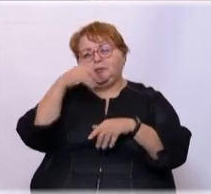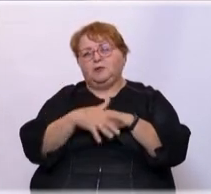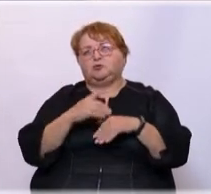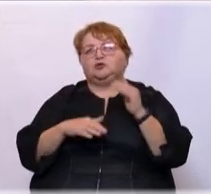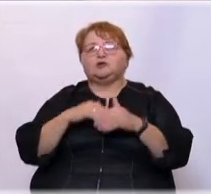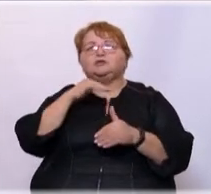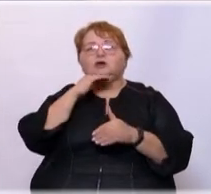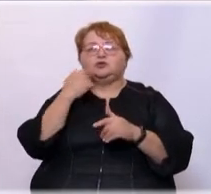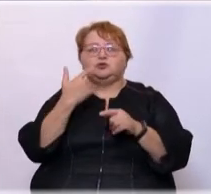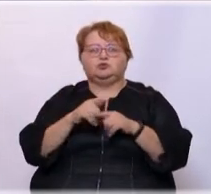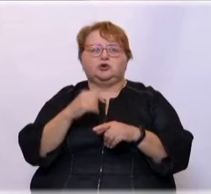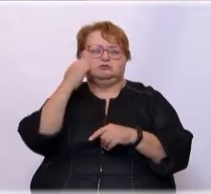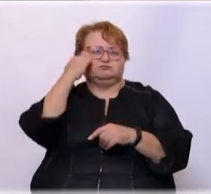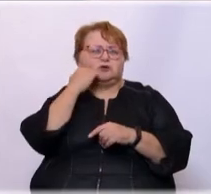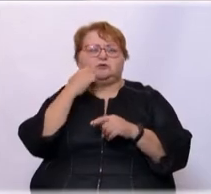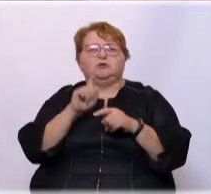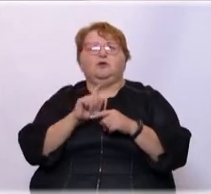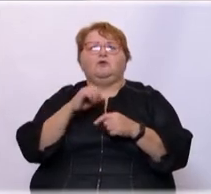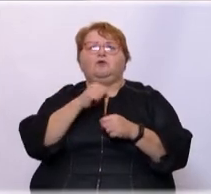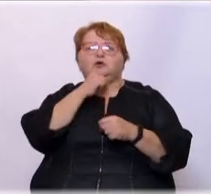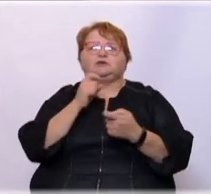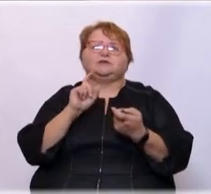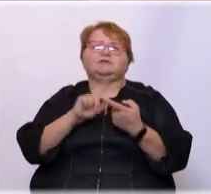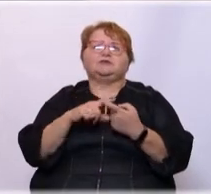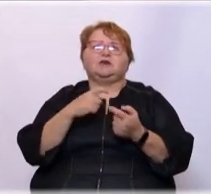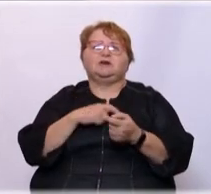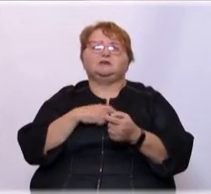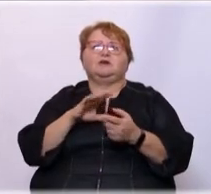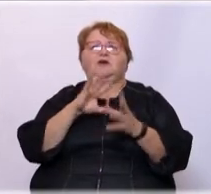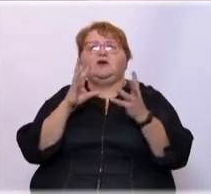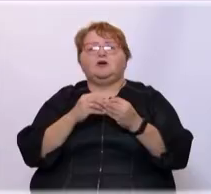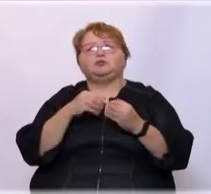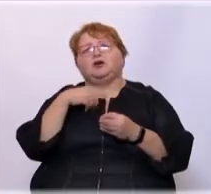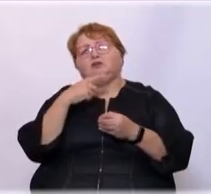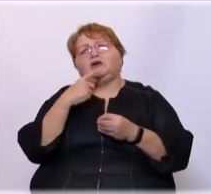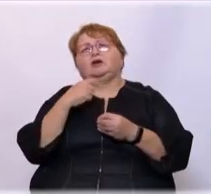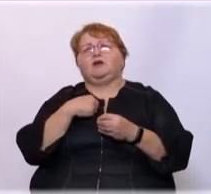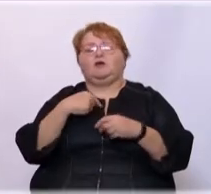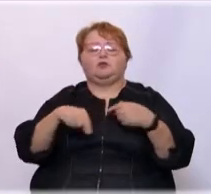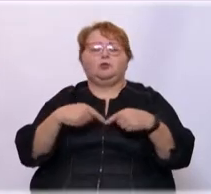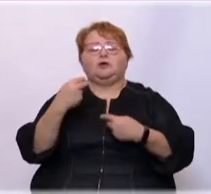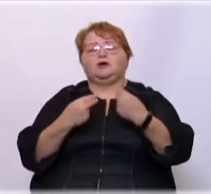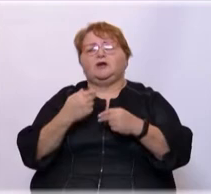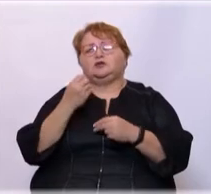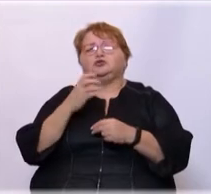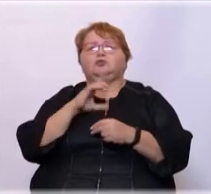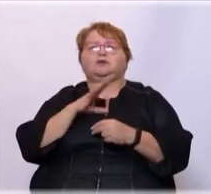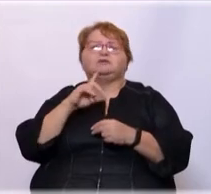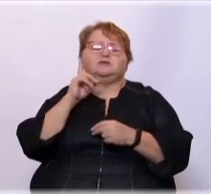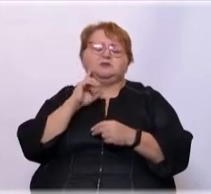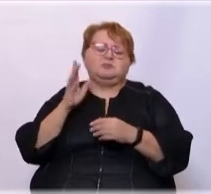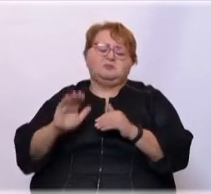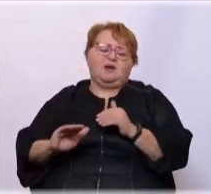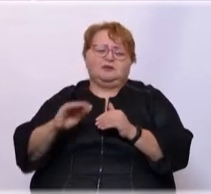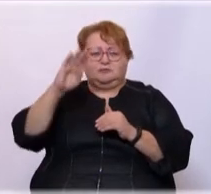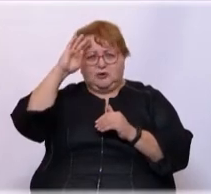уже в зрелом возрасте вы себя связали. Ну, вообще говоря, в футбол я начал играть, когда был еще совсем маленький